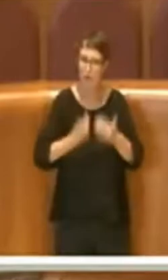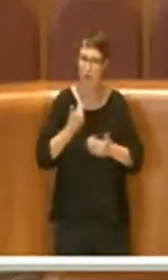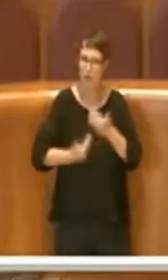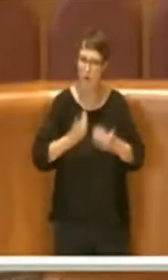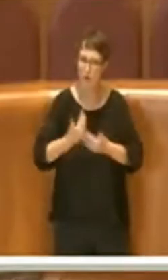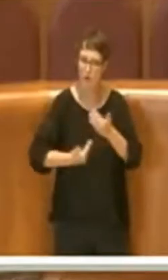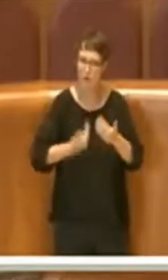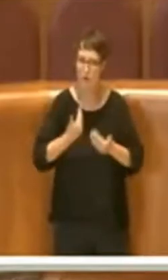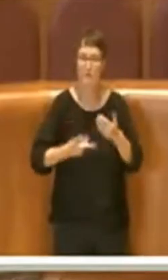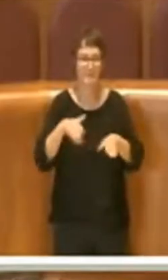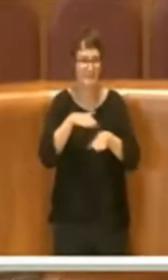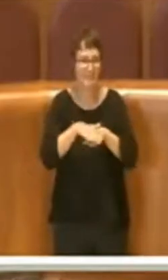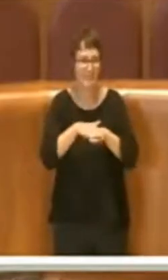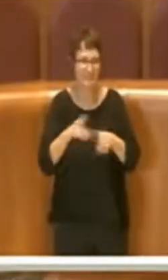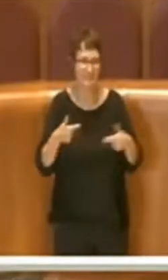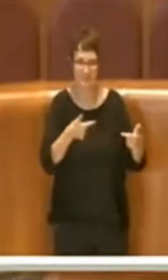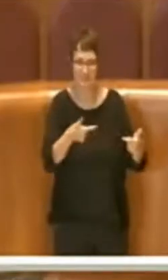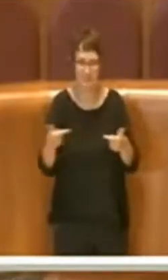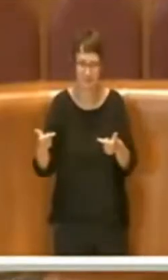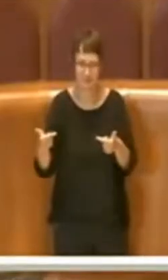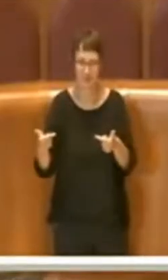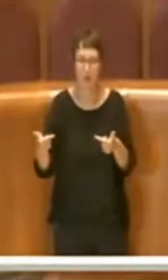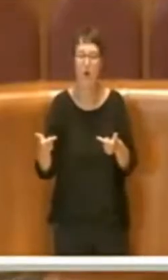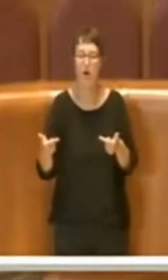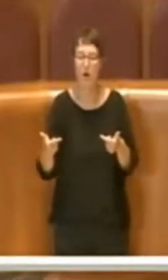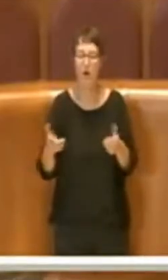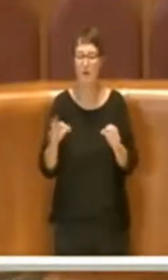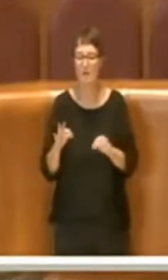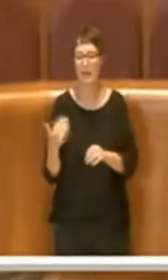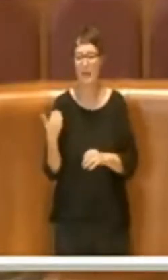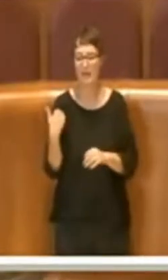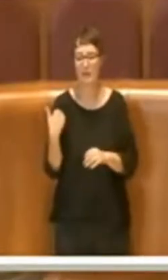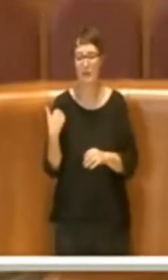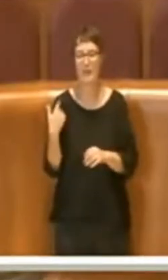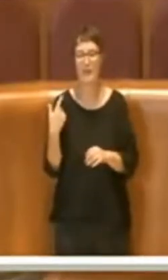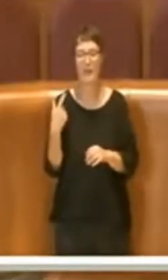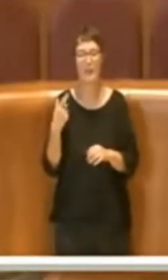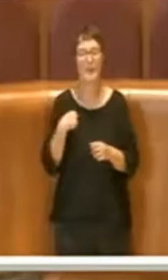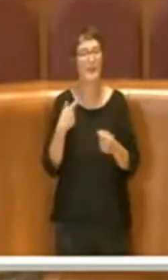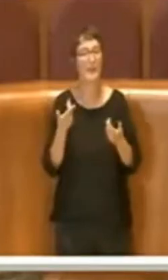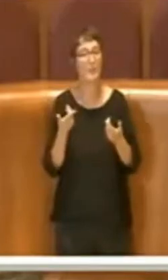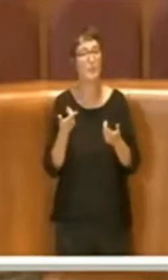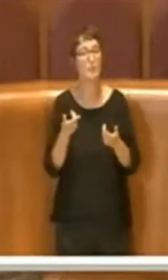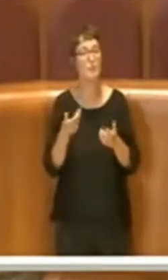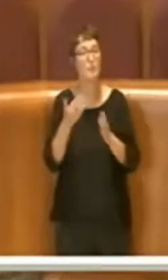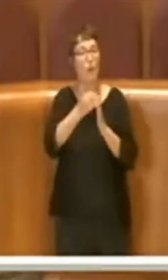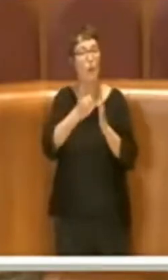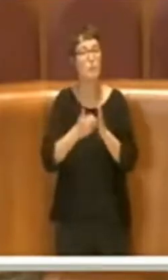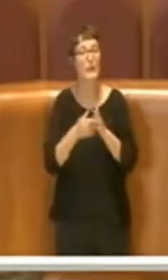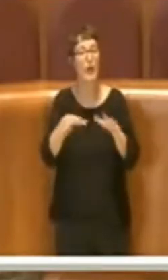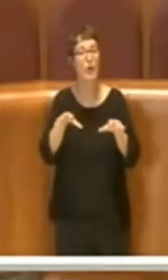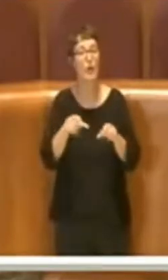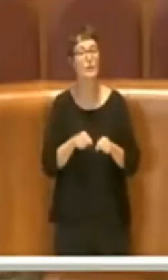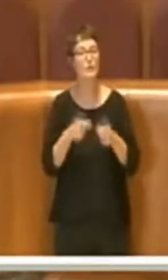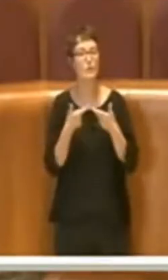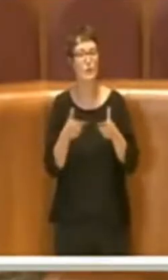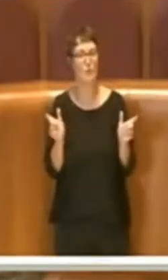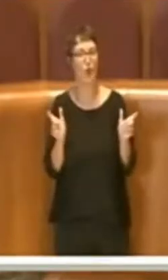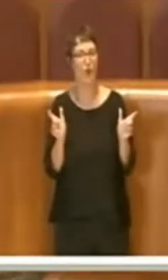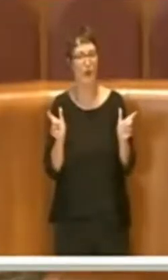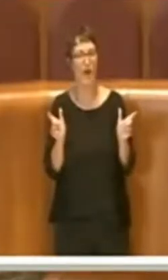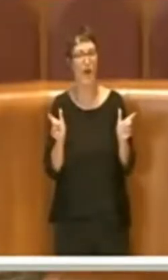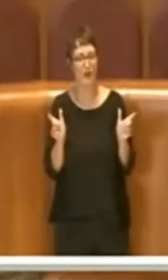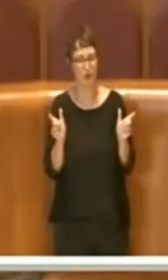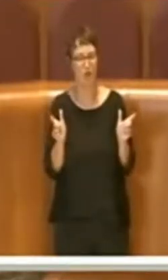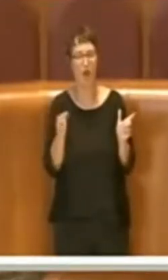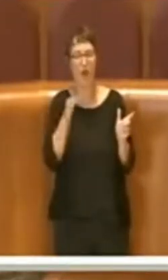in loro supporto, recentemente è stato sbloccato il piano assunzionale che prevede un rinforzo